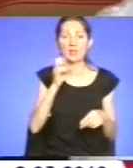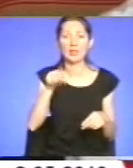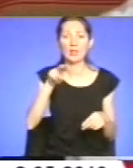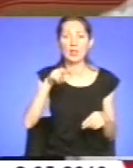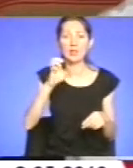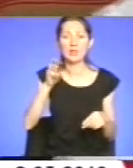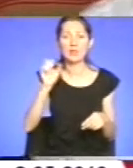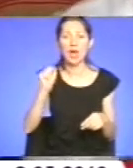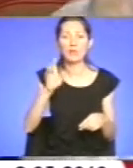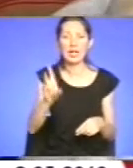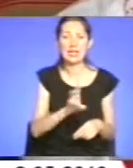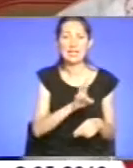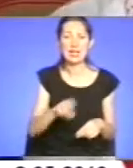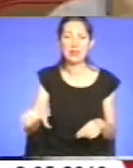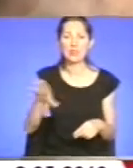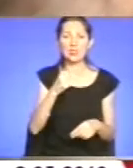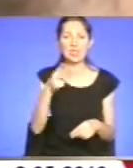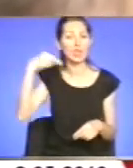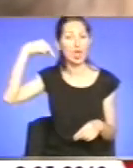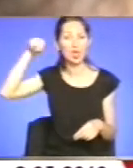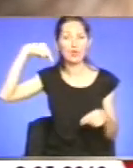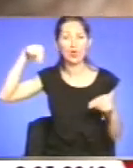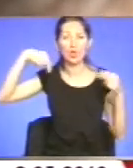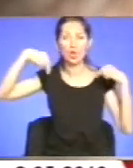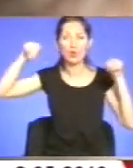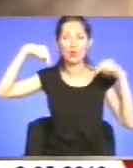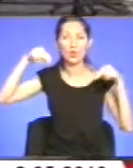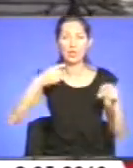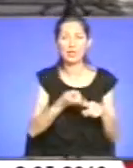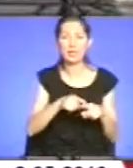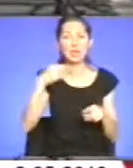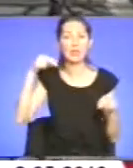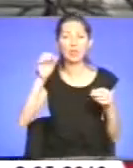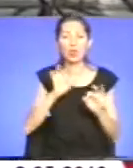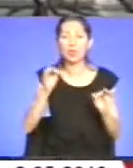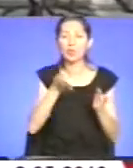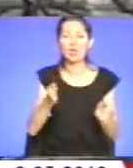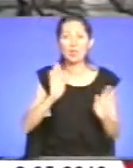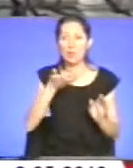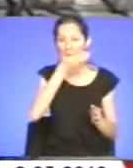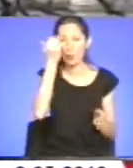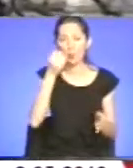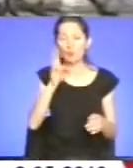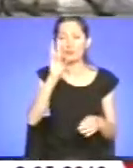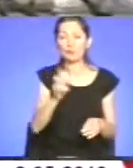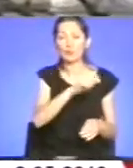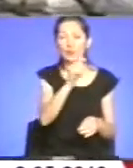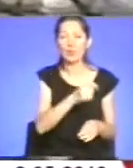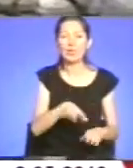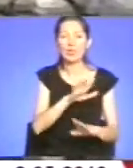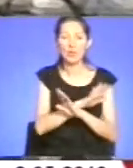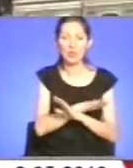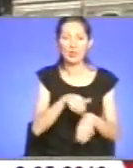дзвони, дзвонять. І то так сильно, мені той дзвін я його ніколи не забуду. Війна завершилась. На місці зруйнованих міст